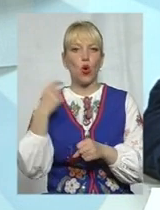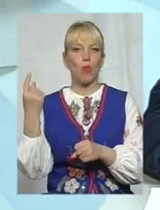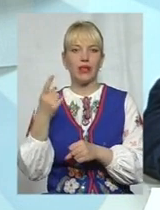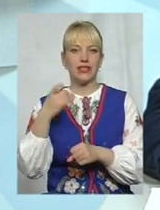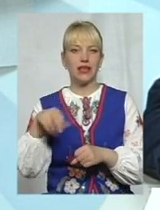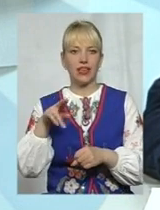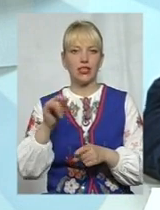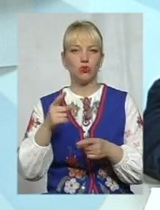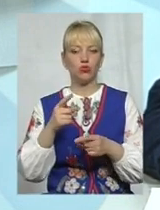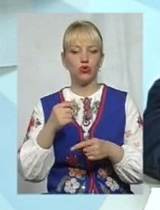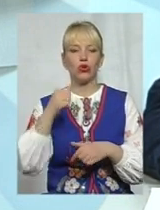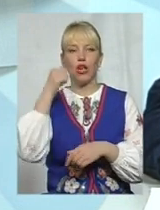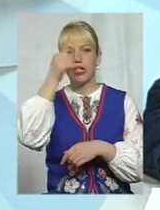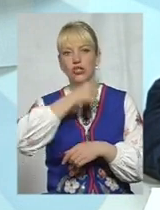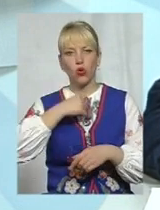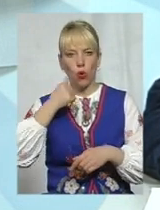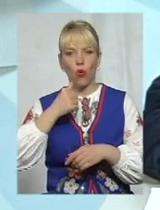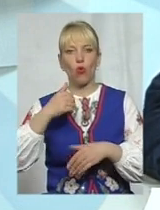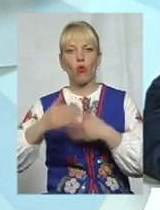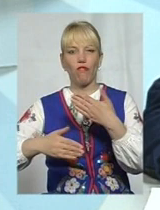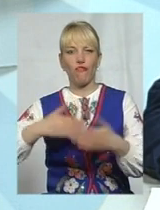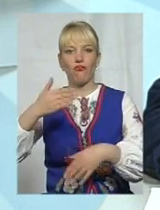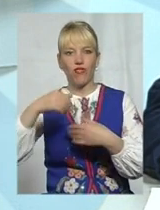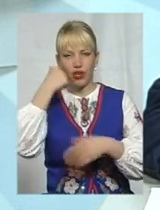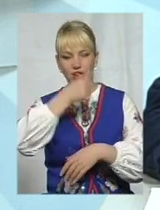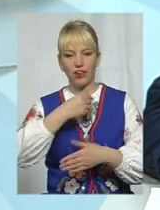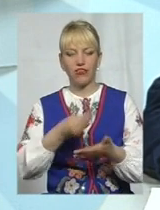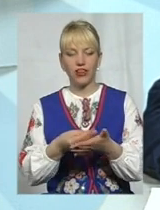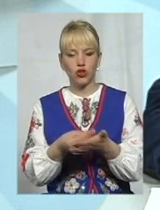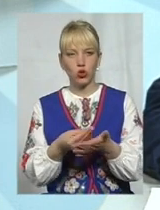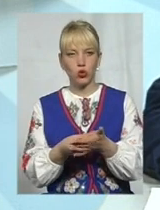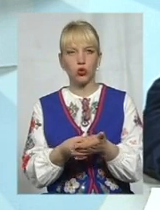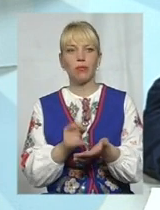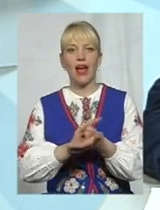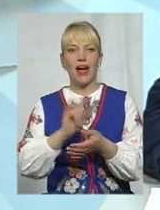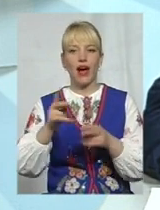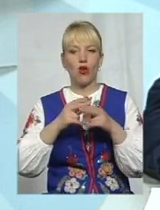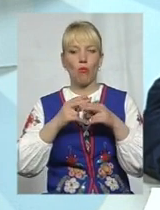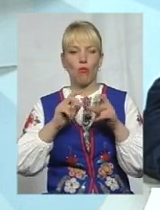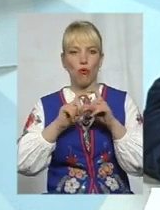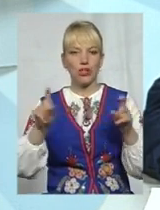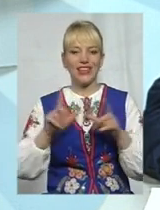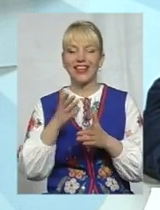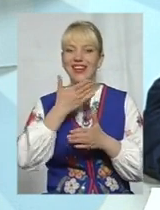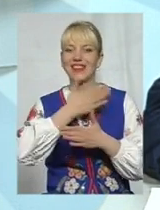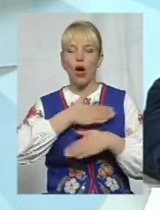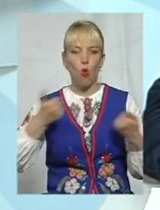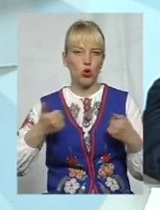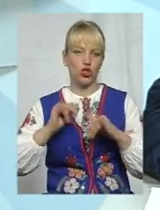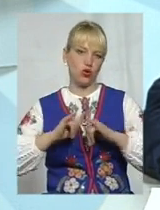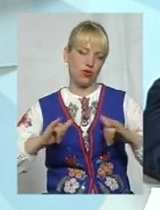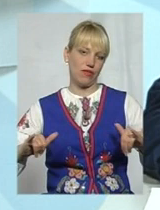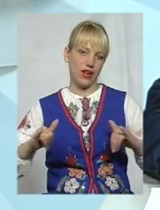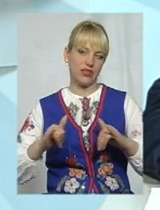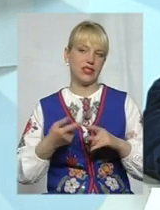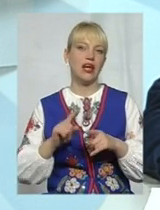що з року в рік ми тільки фінансуємо аеропорт, який не хоче розвиватися, який не працює. Тому саме з цією метою